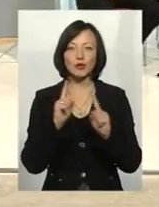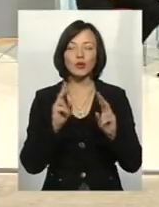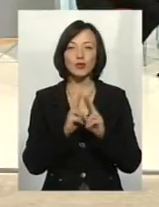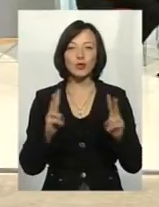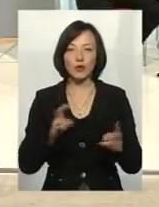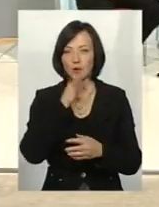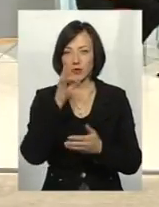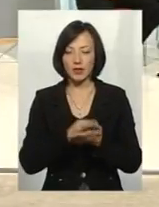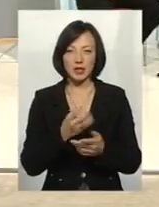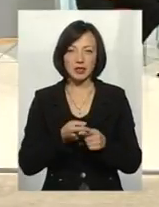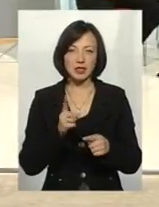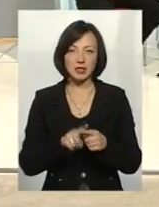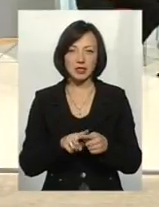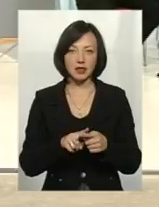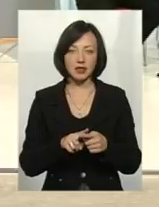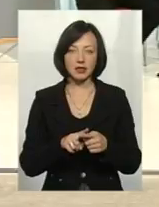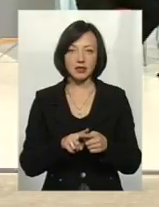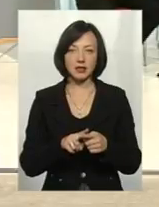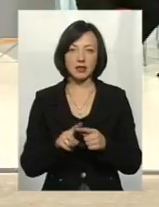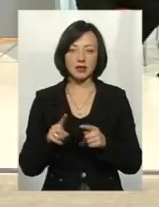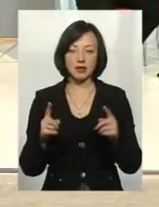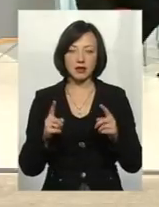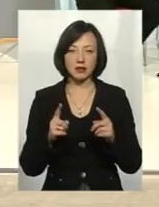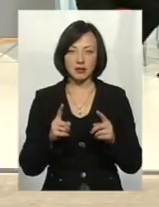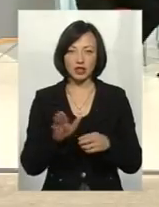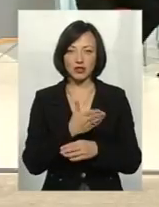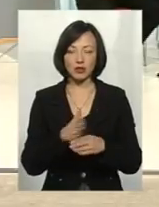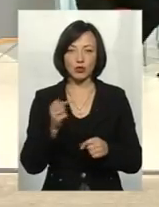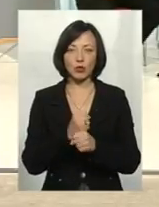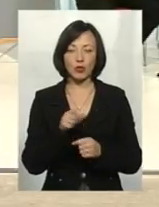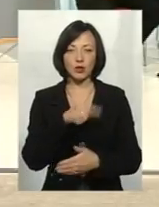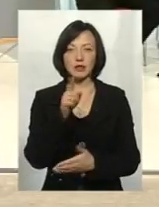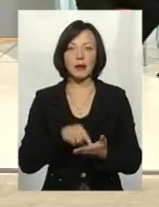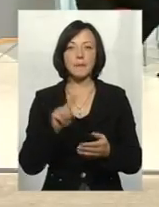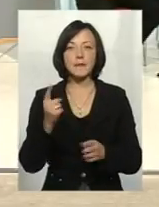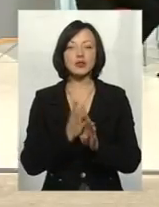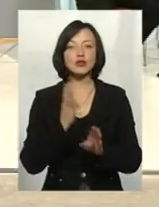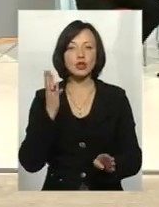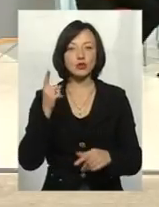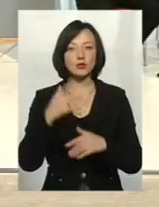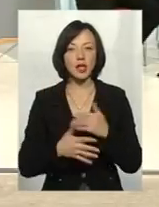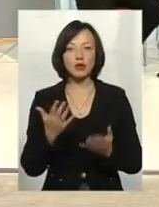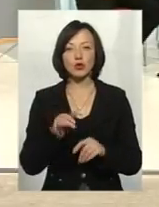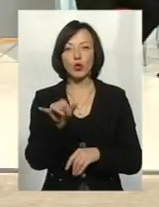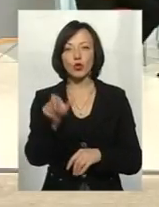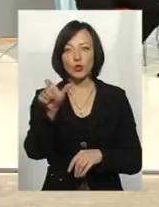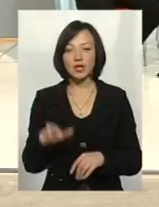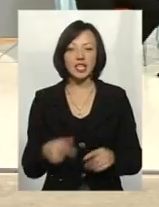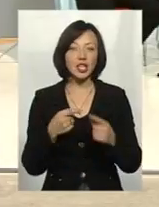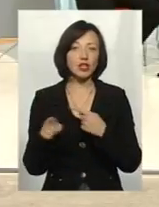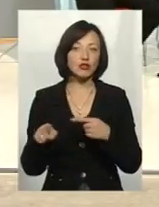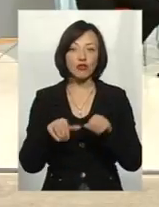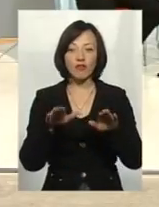відповідати за цю ділянку роботи? Ну, в першу чергу, зрозуміло, що якщо у людини немає альтернативи